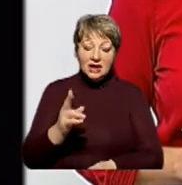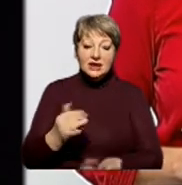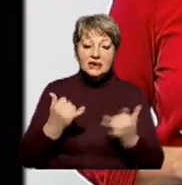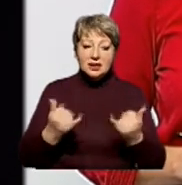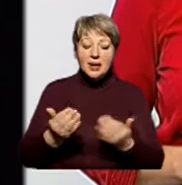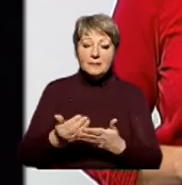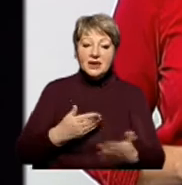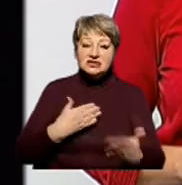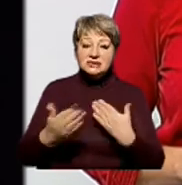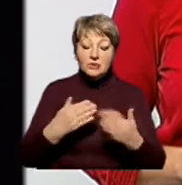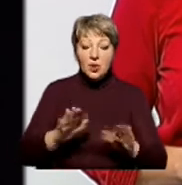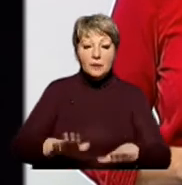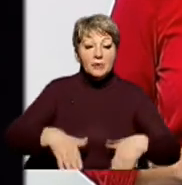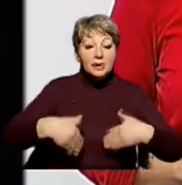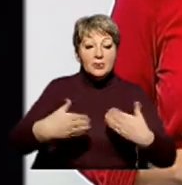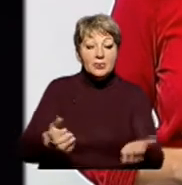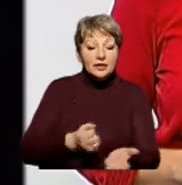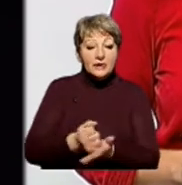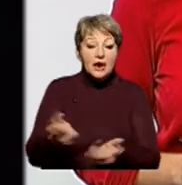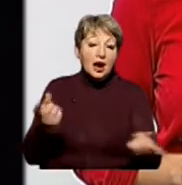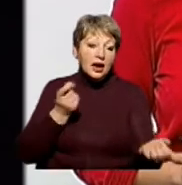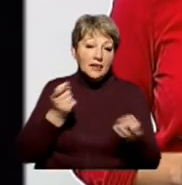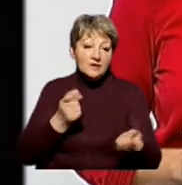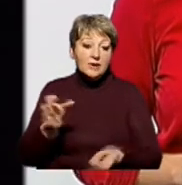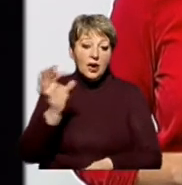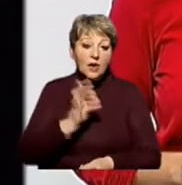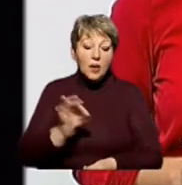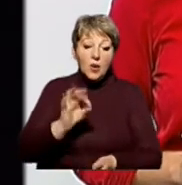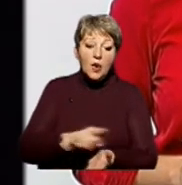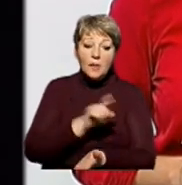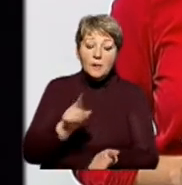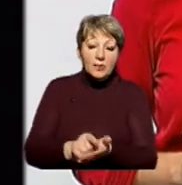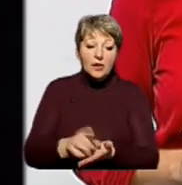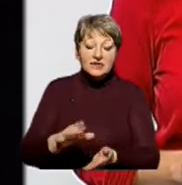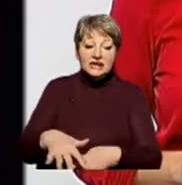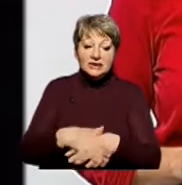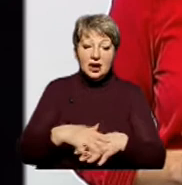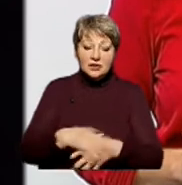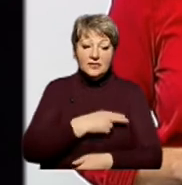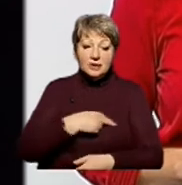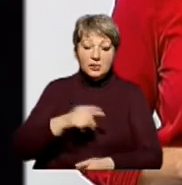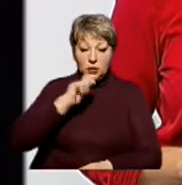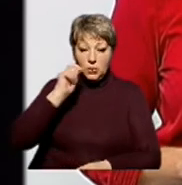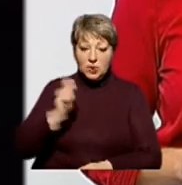спілкуванням з кандидатами пропоную розпочати з інформації про права та обов'язки народного депутата України.